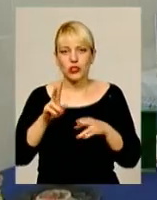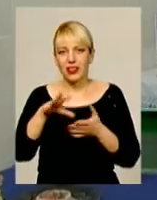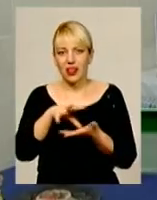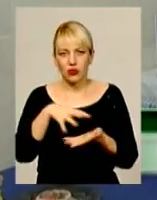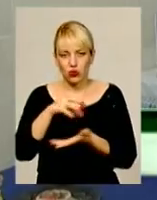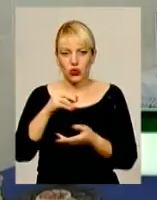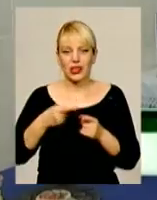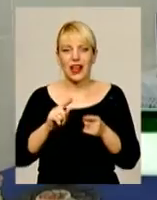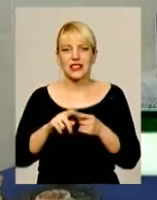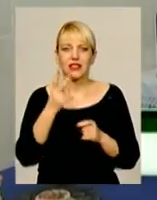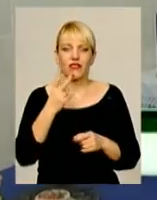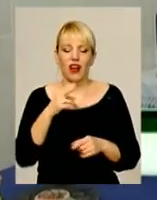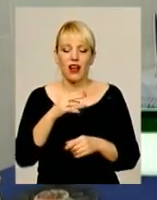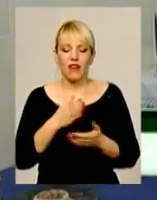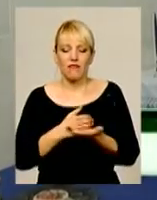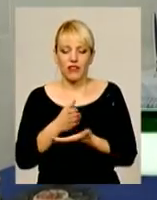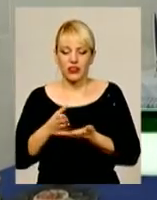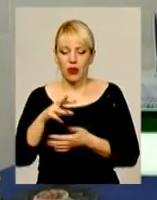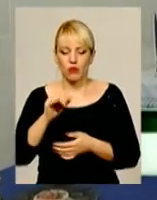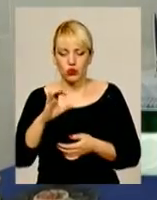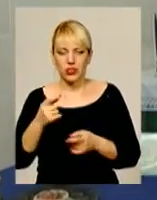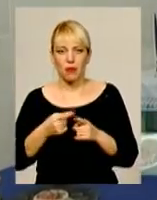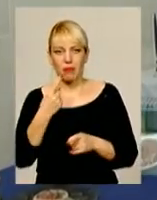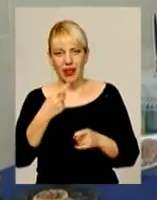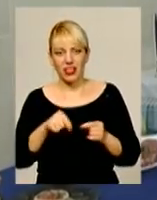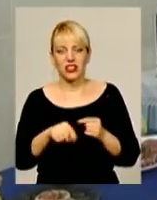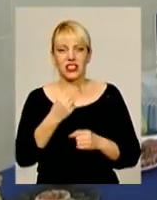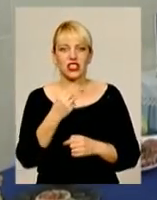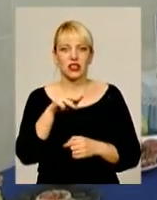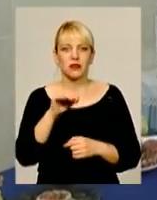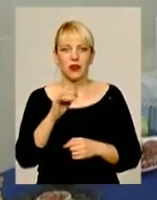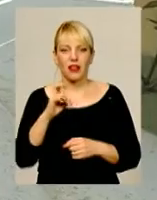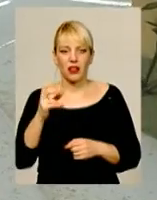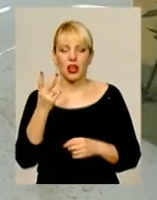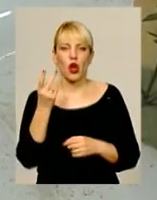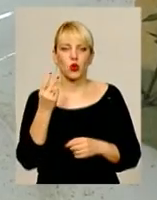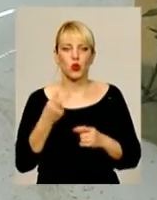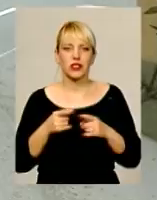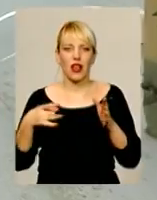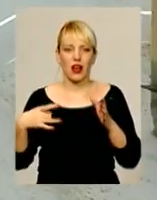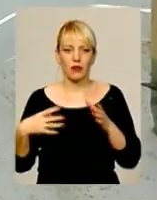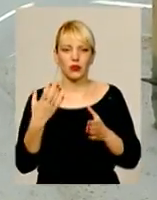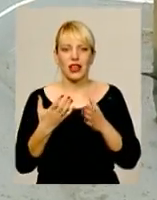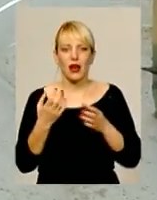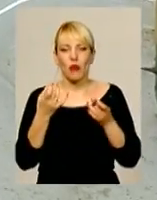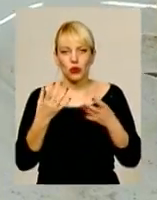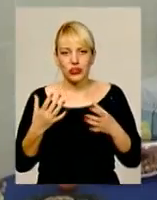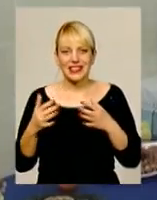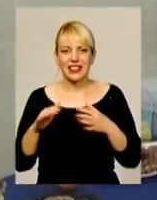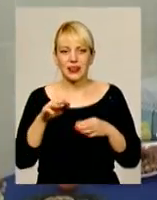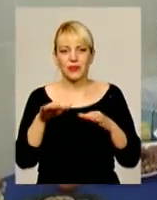два вида муса. Перший мус у нас йде зі шпинату, а другий йде з гарбуза. Якби брали простий желатин, то